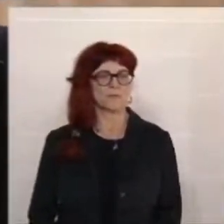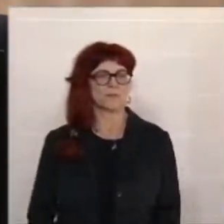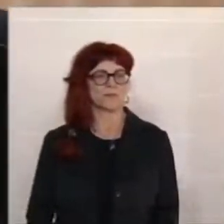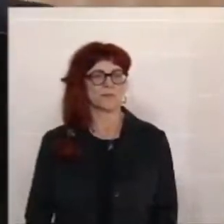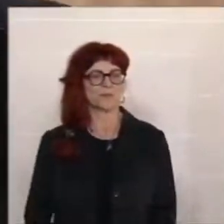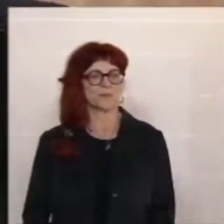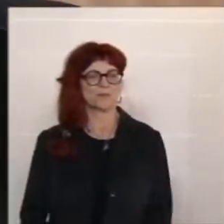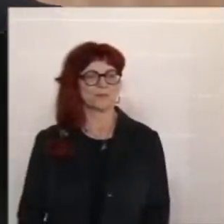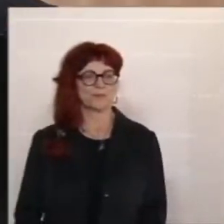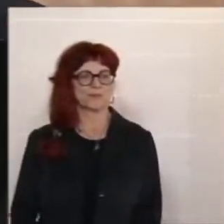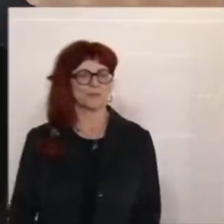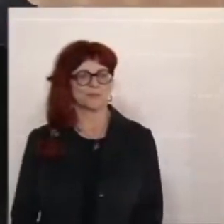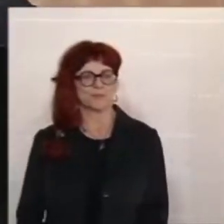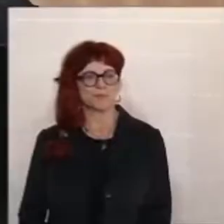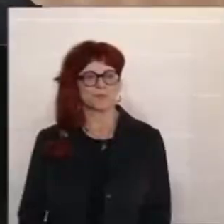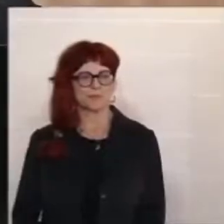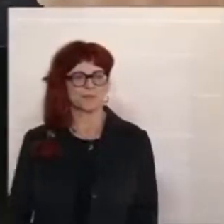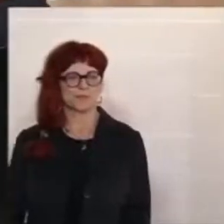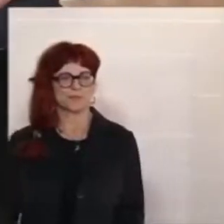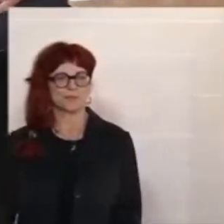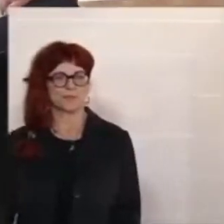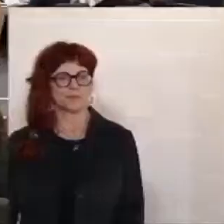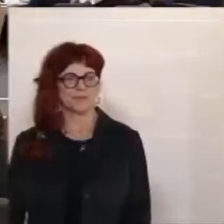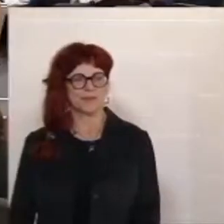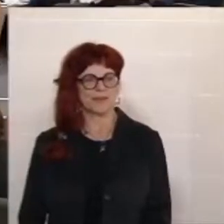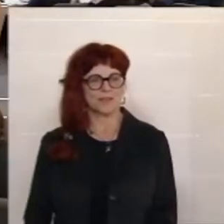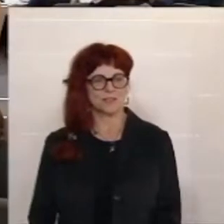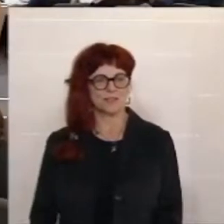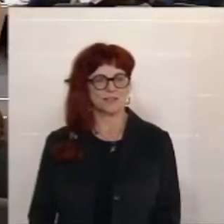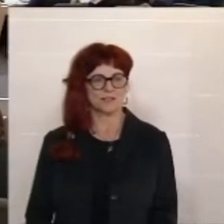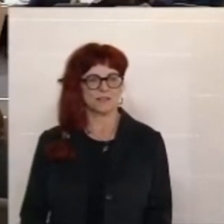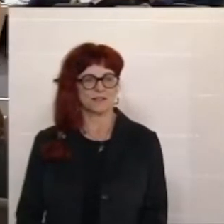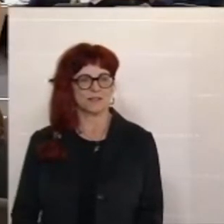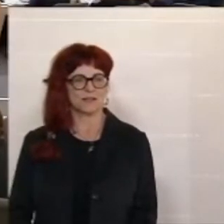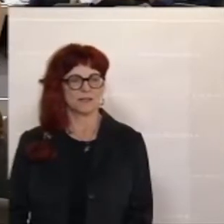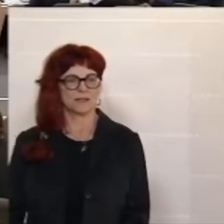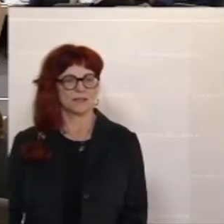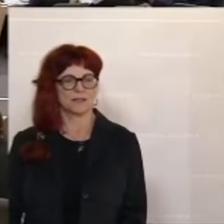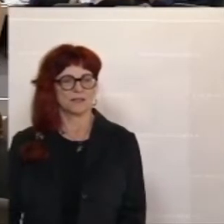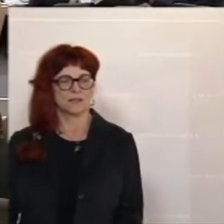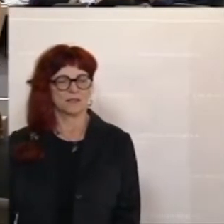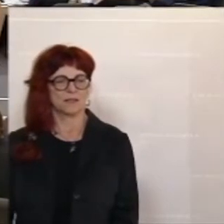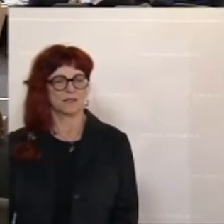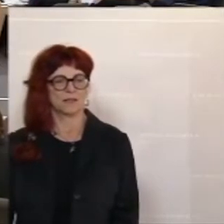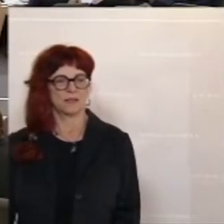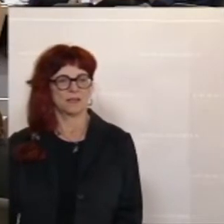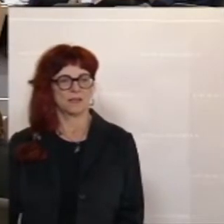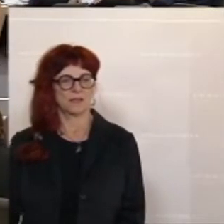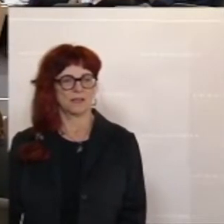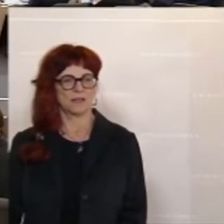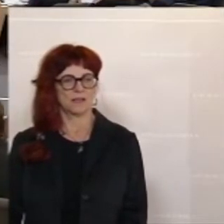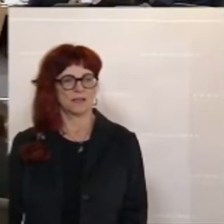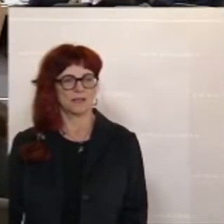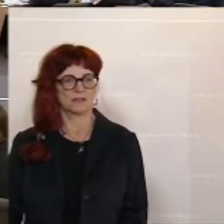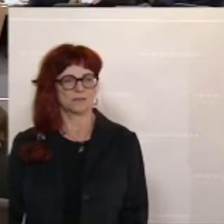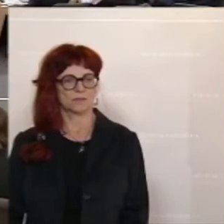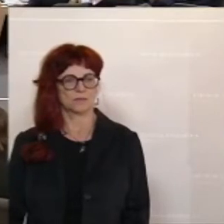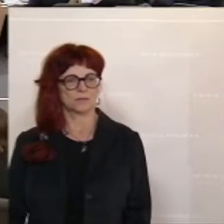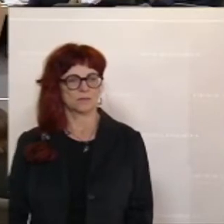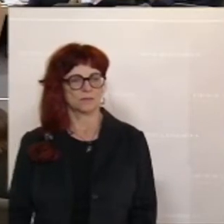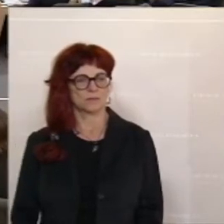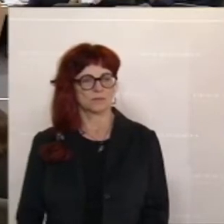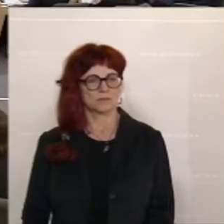die SPÖ für ihren Populismus. Unter anderem, so Nehammer, stimmt die SPÖ gegen die Valorisierung von